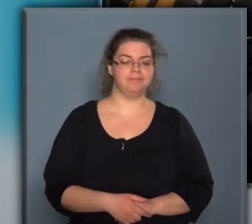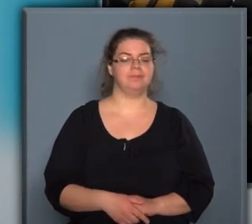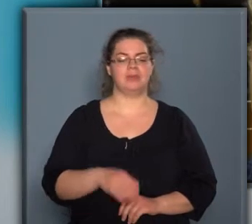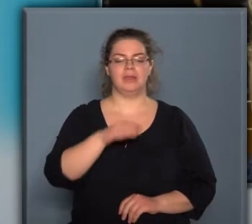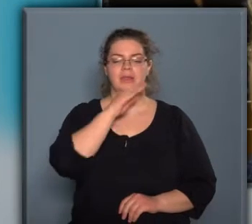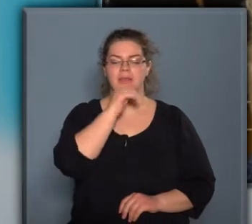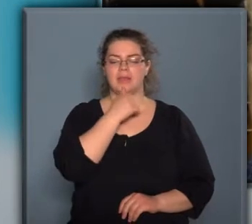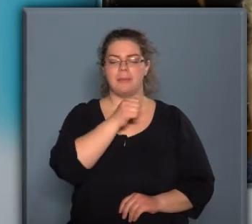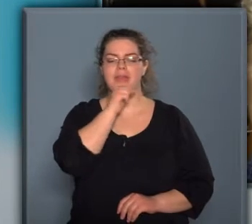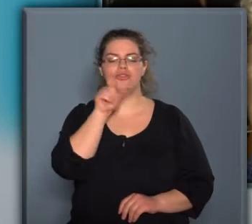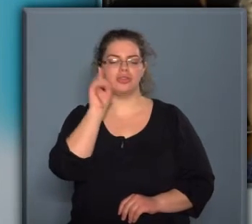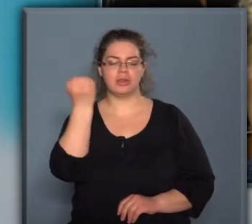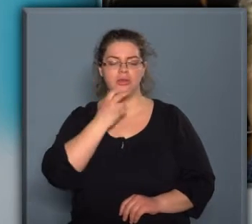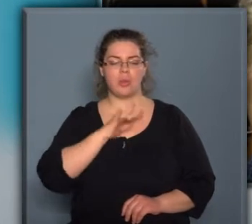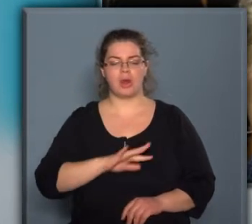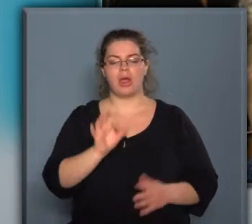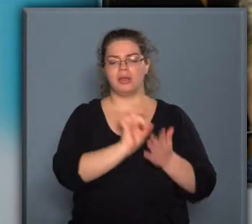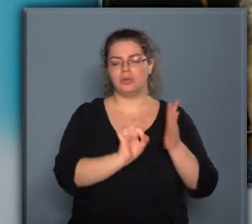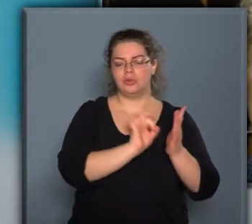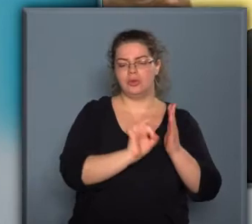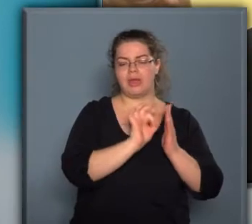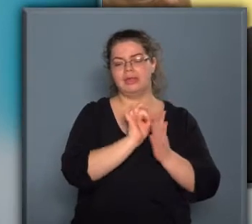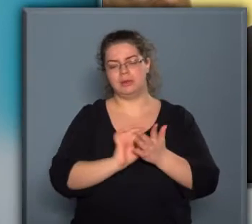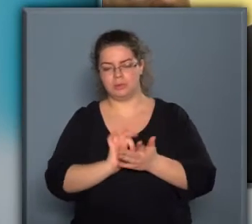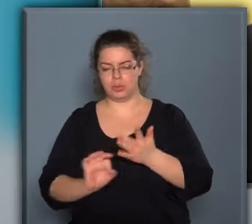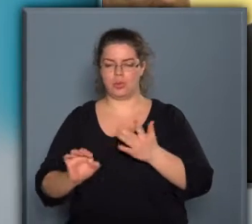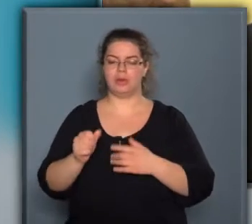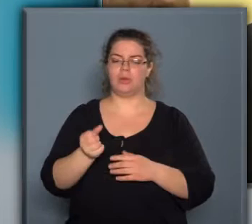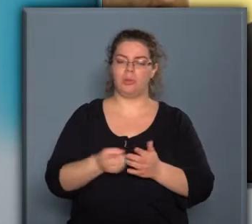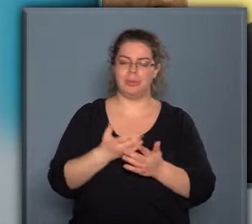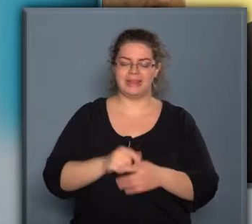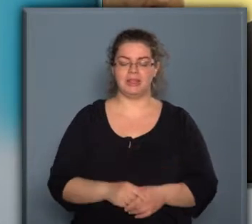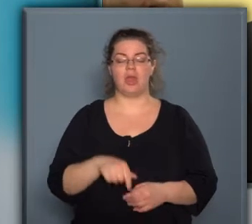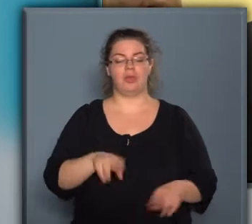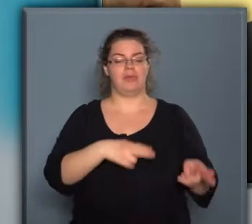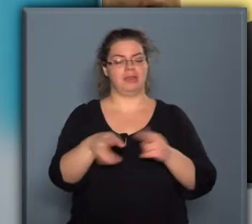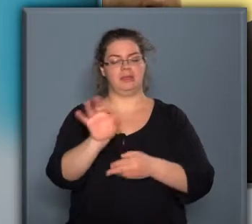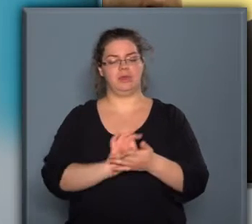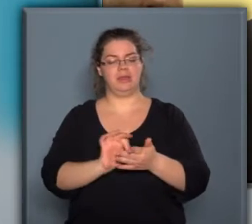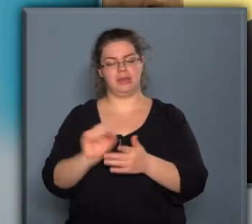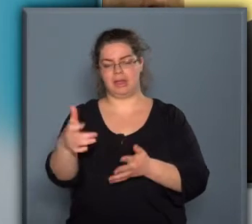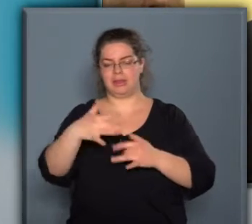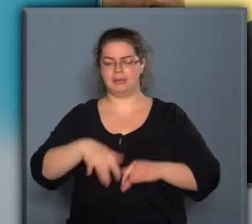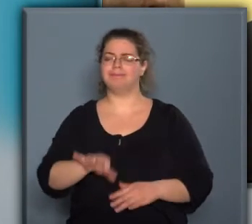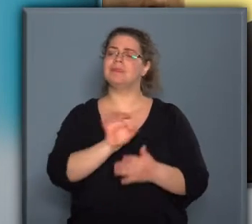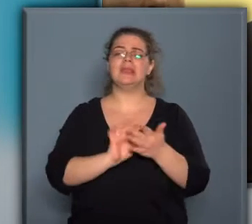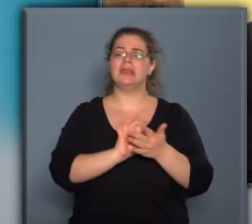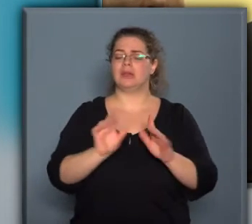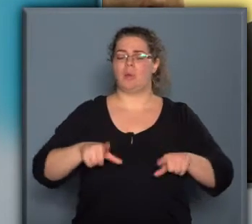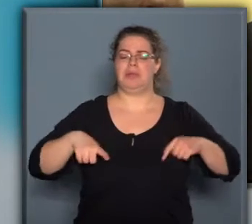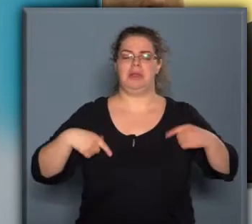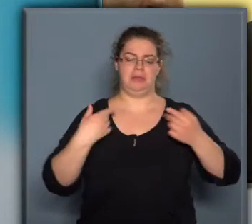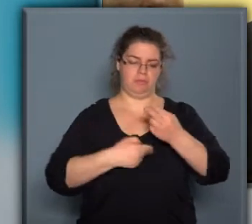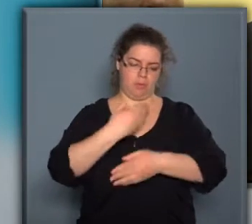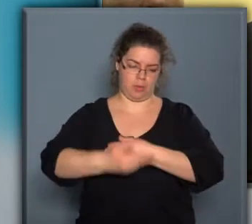Szepesi Dóra, aki újságíró, író és publicista a következőt írta egy helyen, az írói lét egy